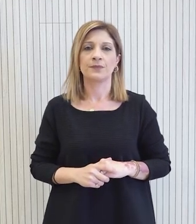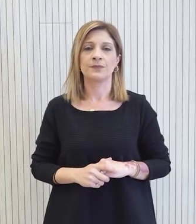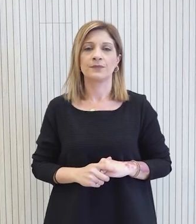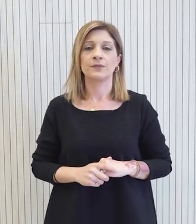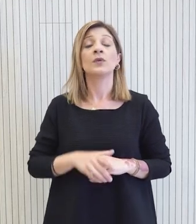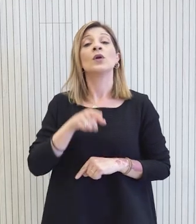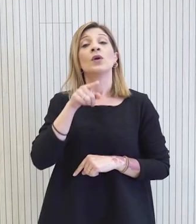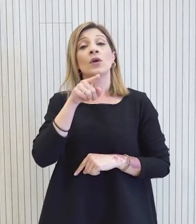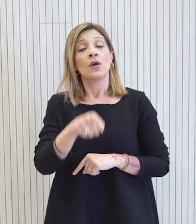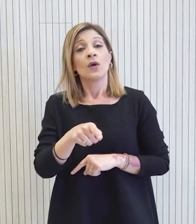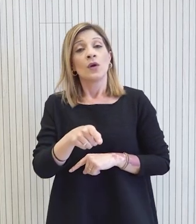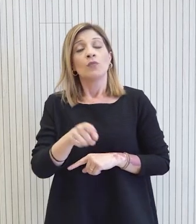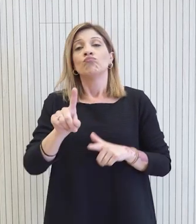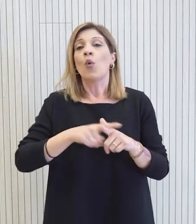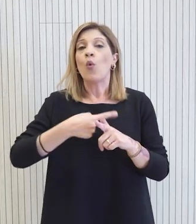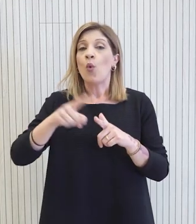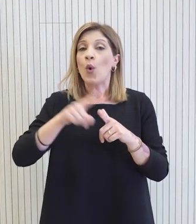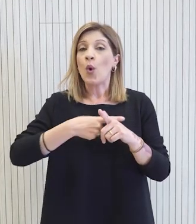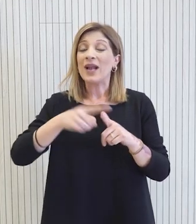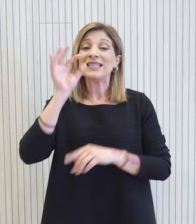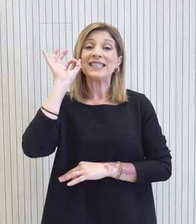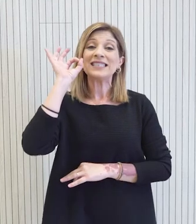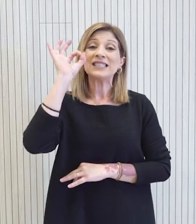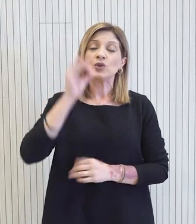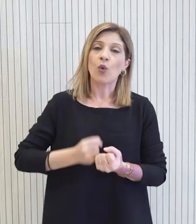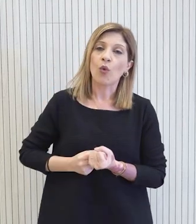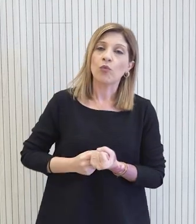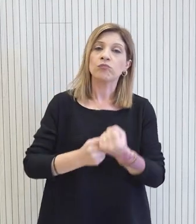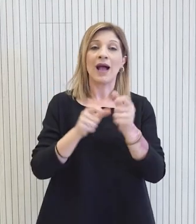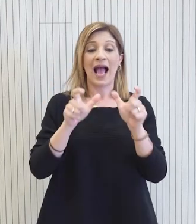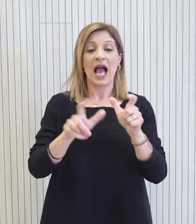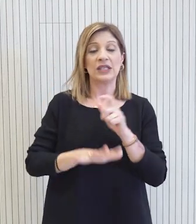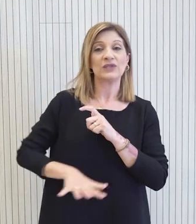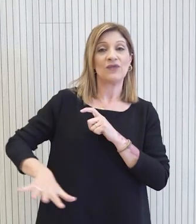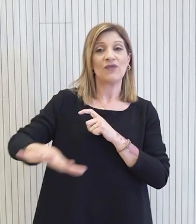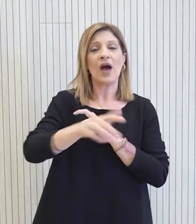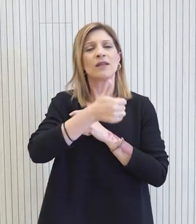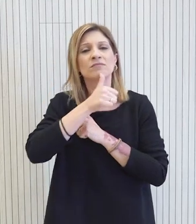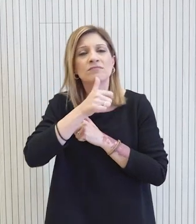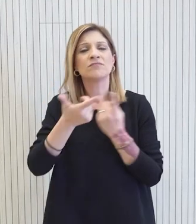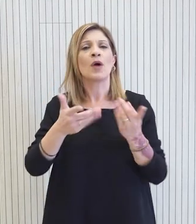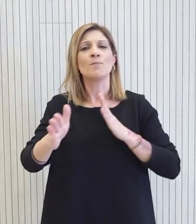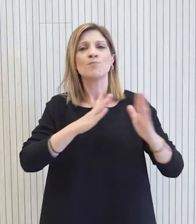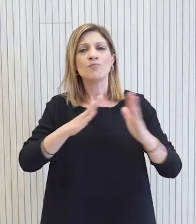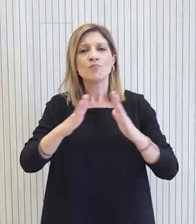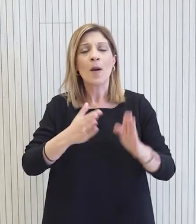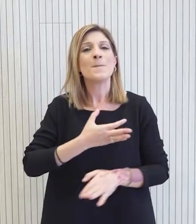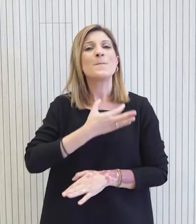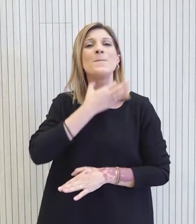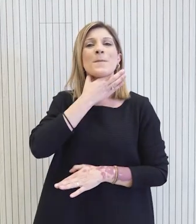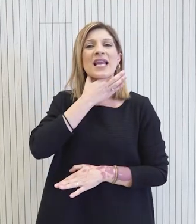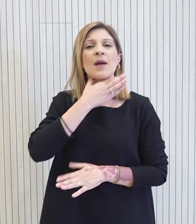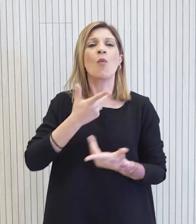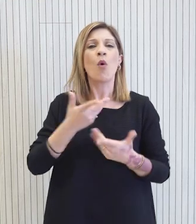Στο πλαίσιο υλοποίησης πολιτικών, οι οποίες έχουν ως στόχο την ενίσχυση της ασφάλειας στο υδάτινο περιβάλλον, την πρόληψη των πνιγμών και των